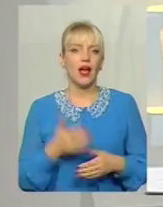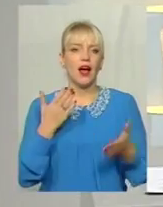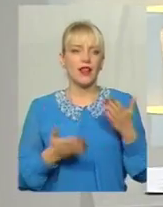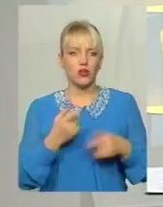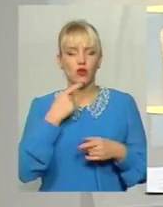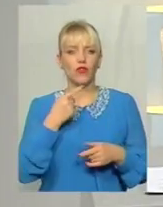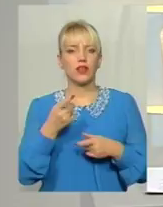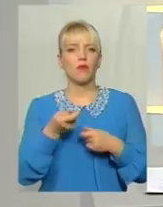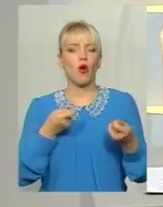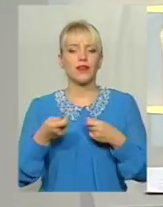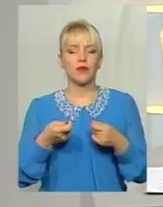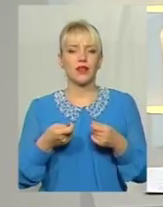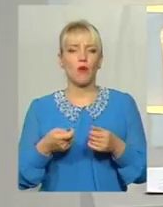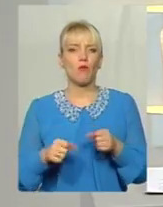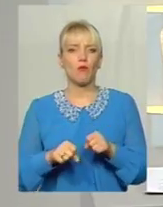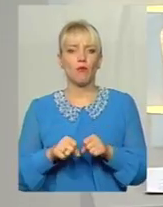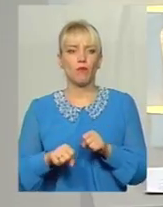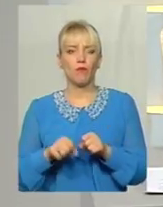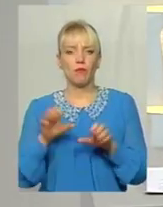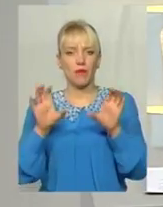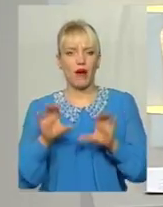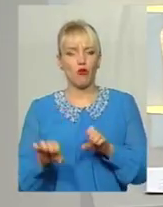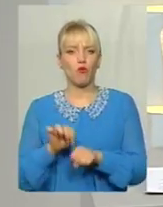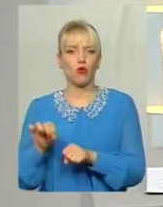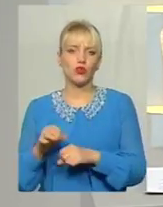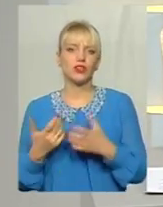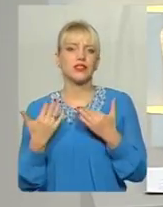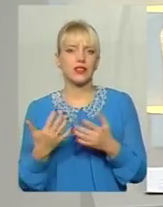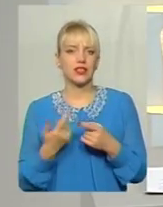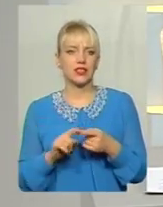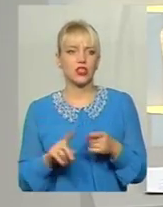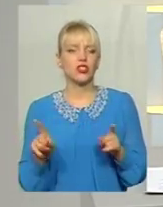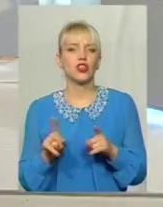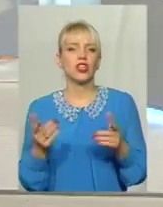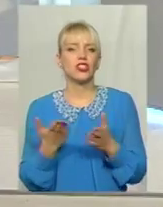адмінправопорушення, скільки це? Чим це грозить?